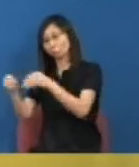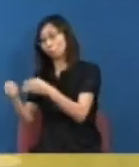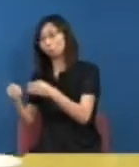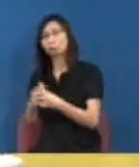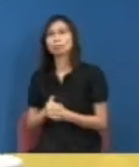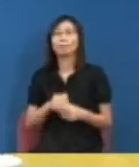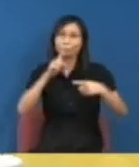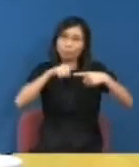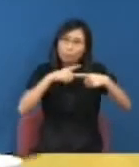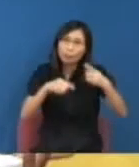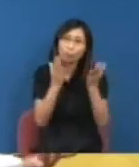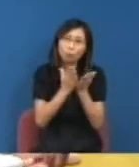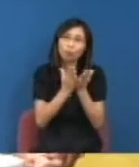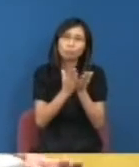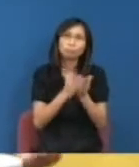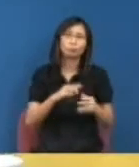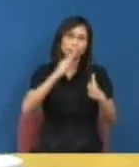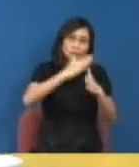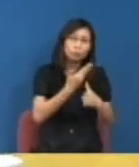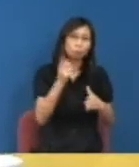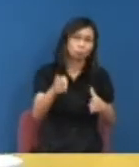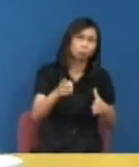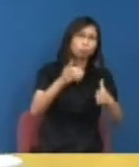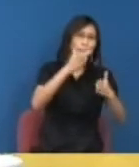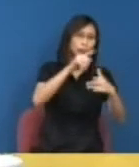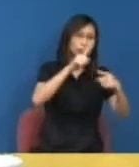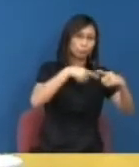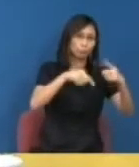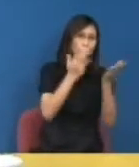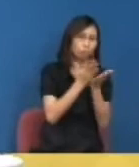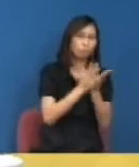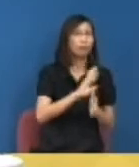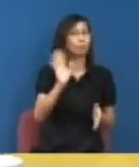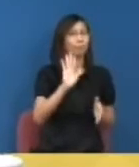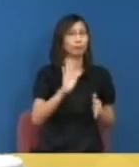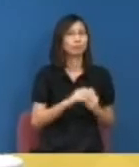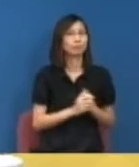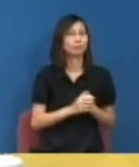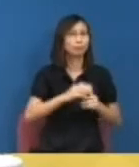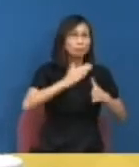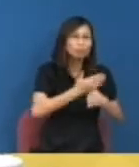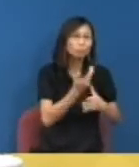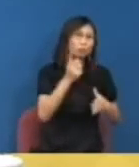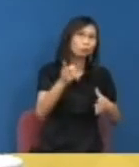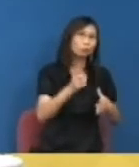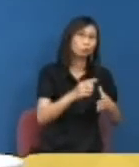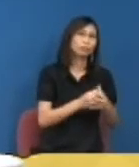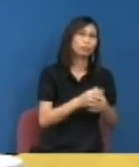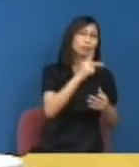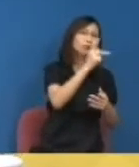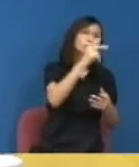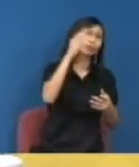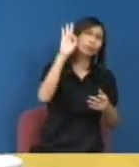大學是一間大學是因為他主一間大學不是因為他可能好像KFC他是做雞厲害的